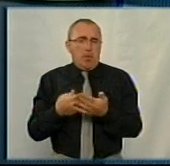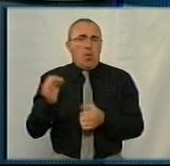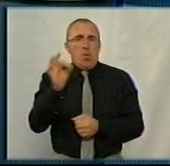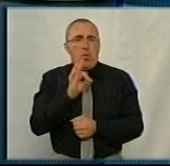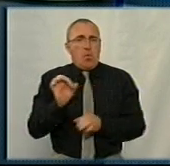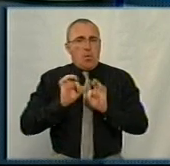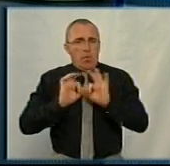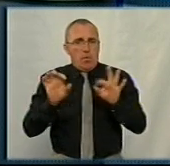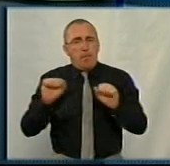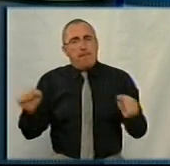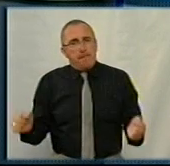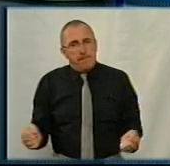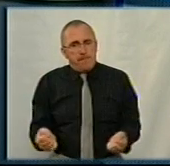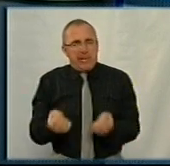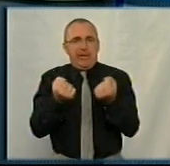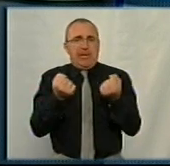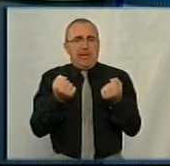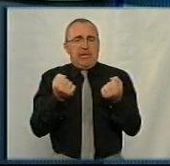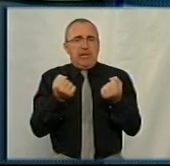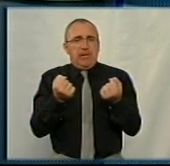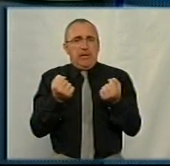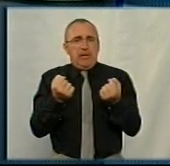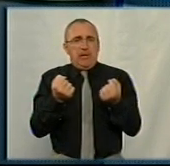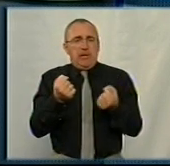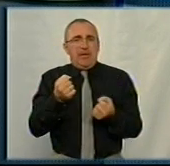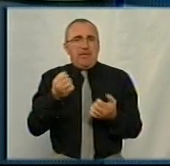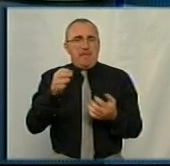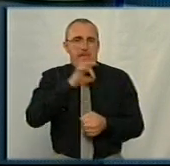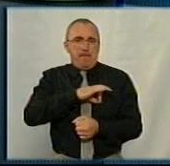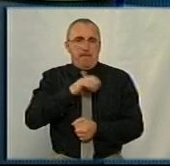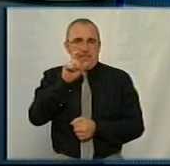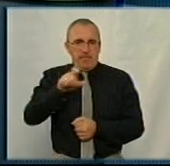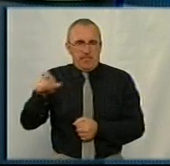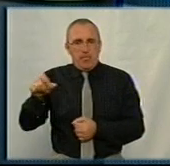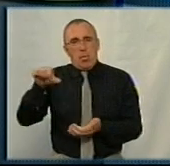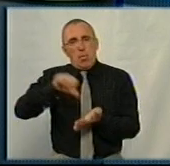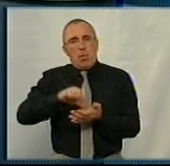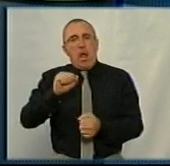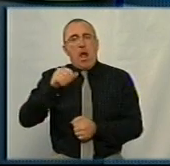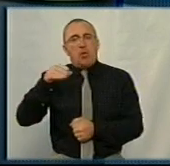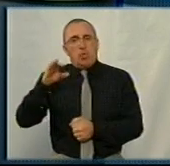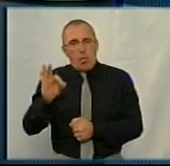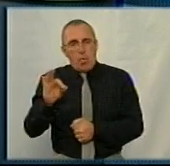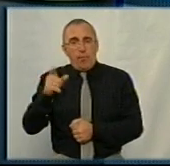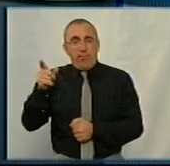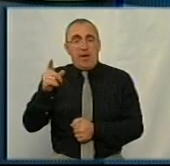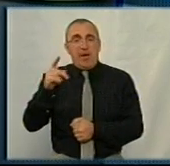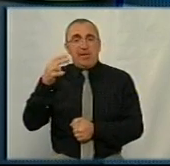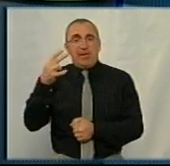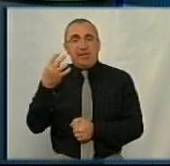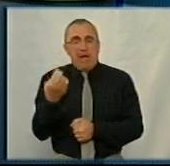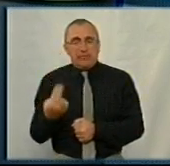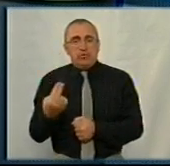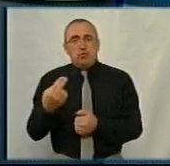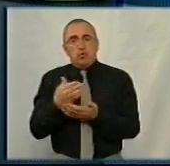про підтримку саме пільгових категорій, наприклад, учасників АТО, оскільки вони в Національній службі здоров'я не